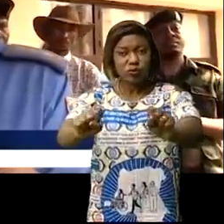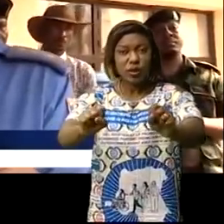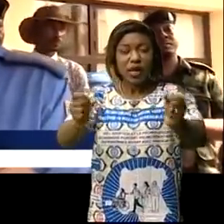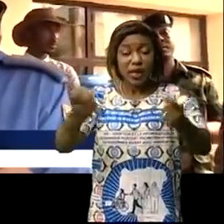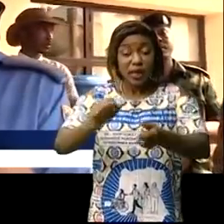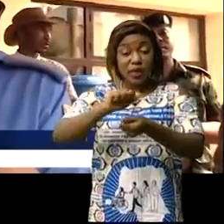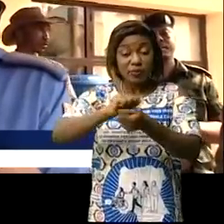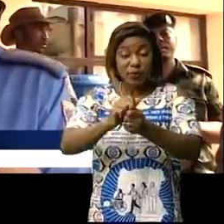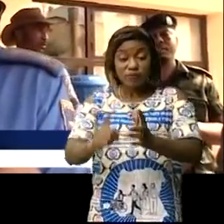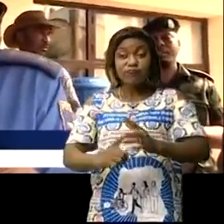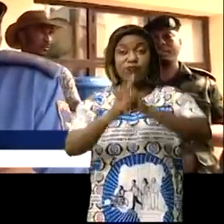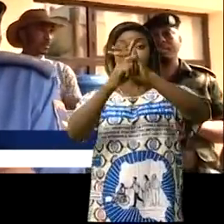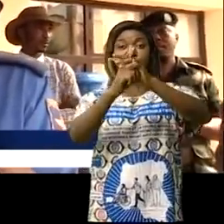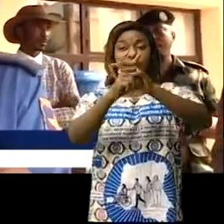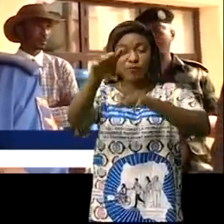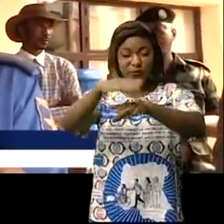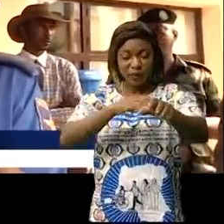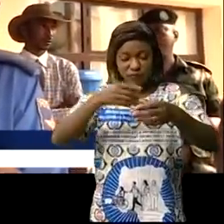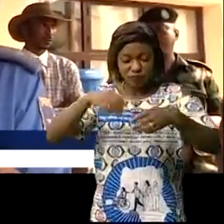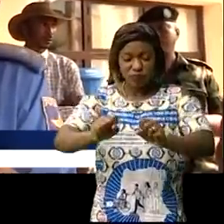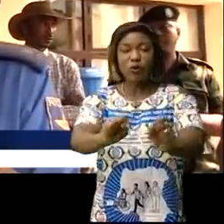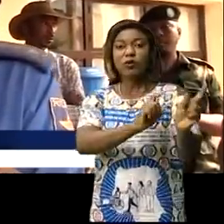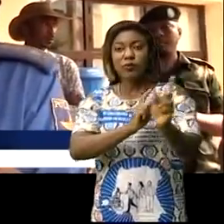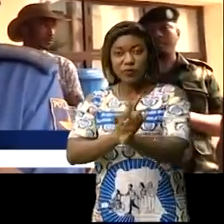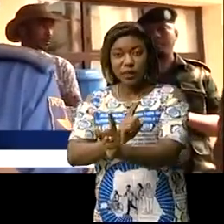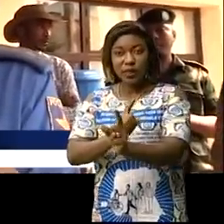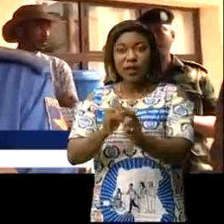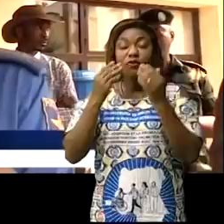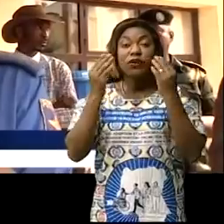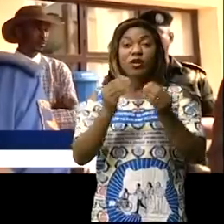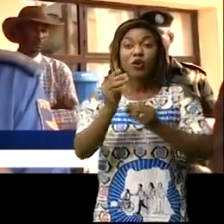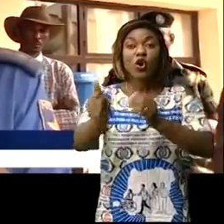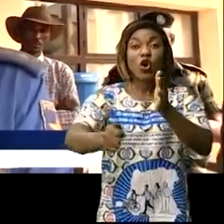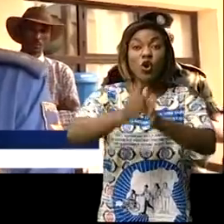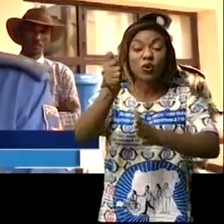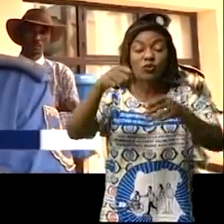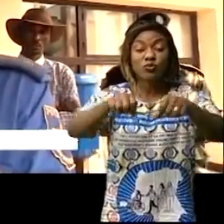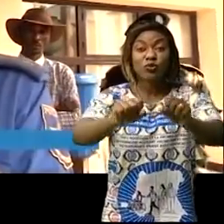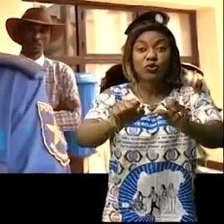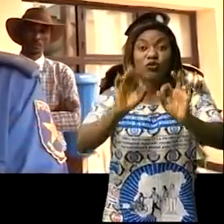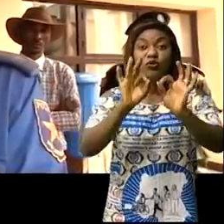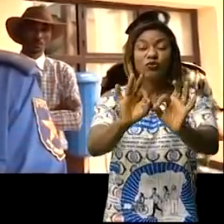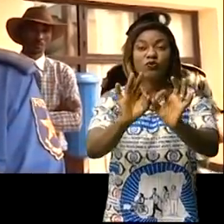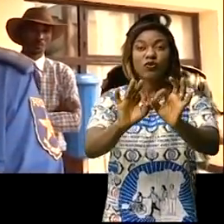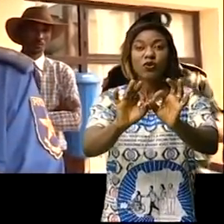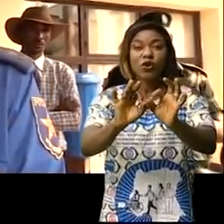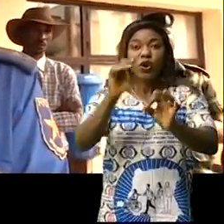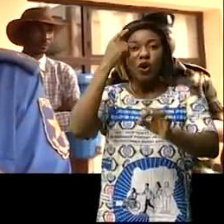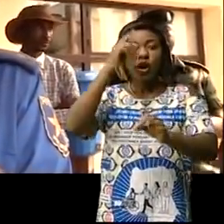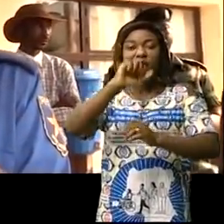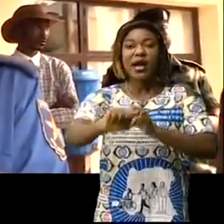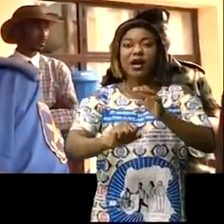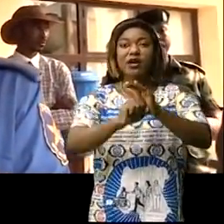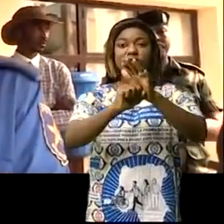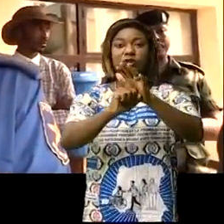réparés par le gouvernement provincial. Quelques jours après, c'est onze motos neuf pour renforcer la capacité d'intervention de la police.